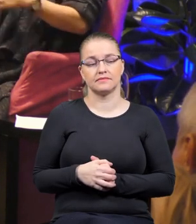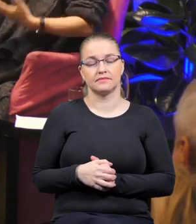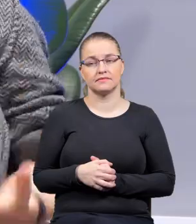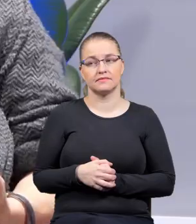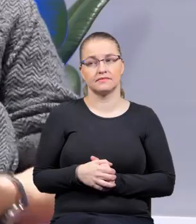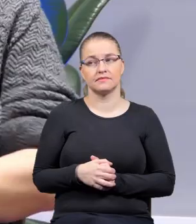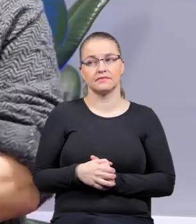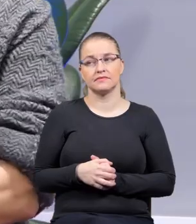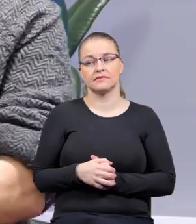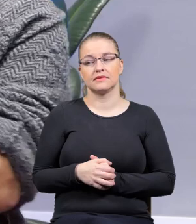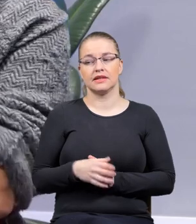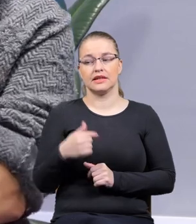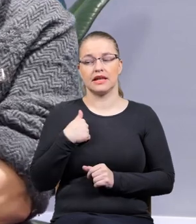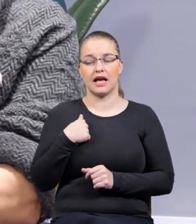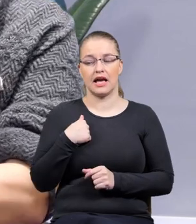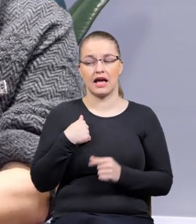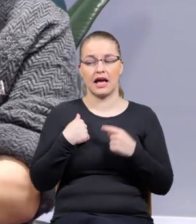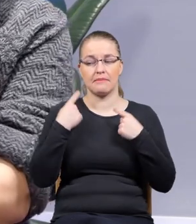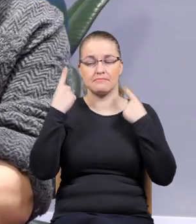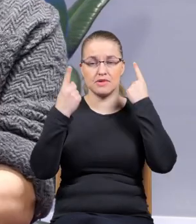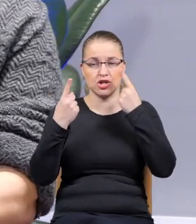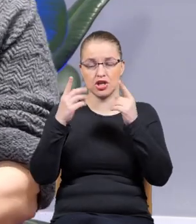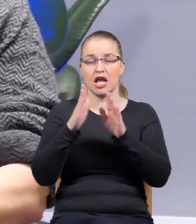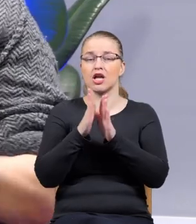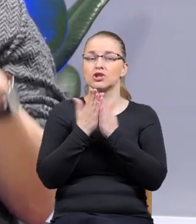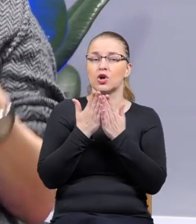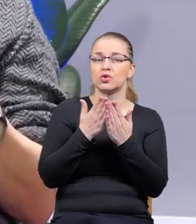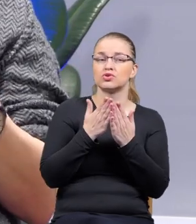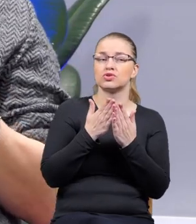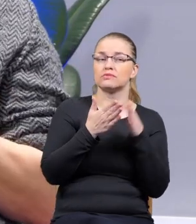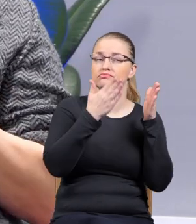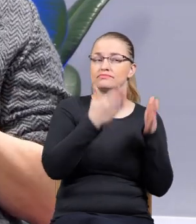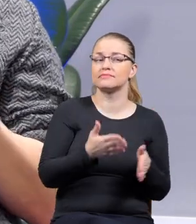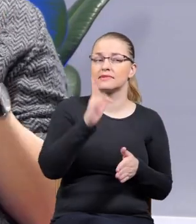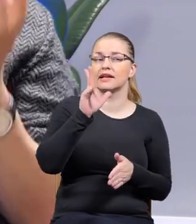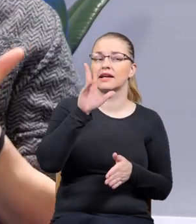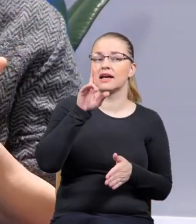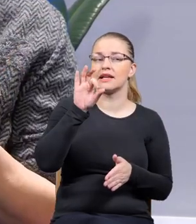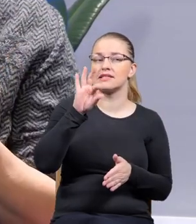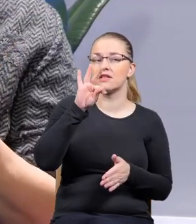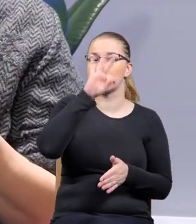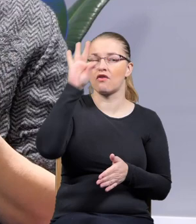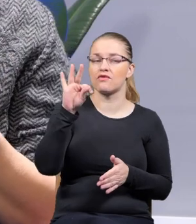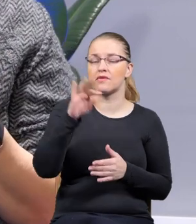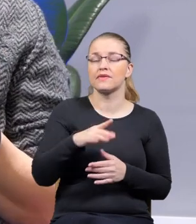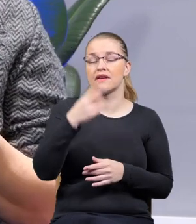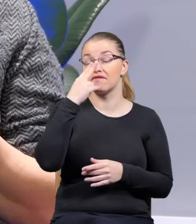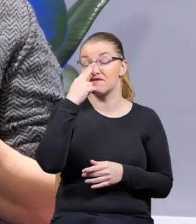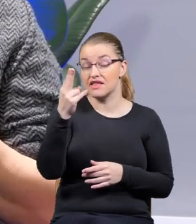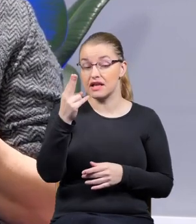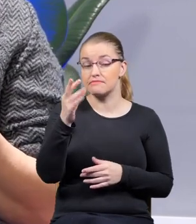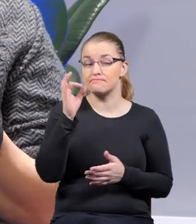Mnie się wydaje, że po książkach nawet Krzysztofa widać pewien światopogląd, który